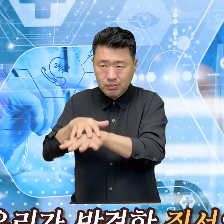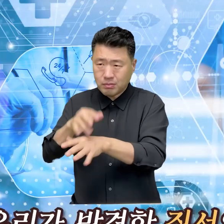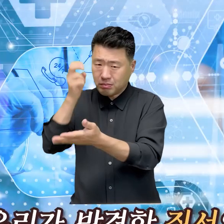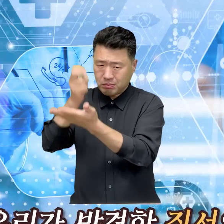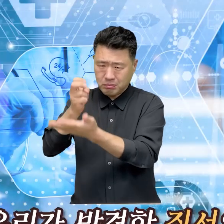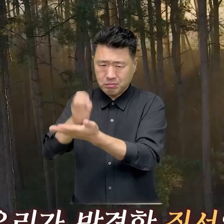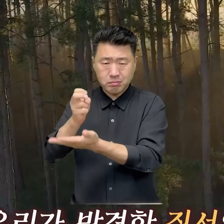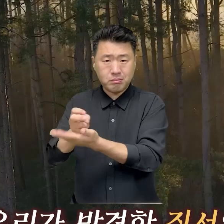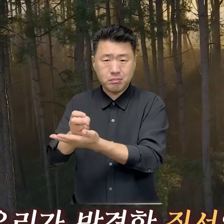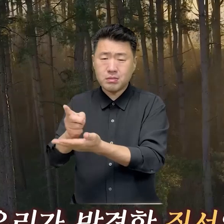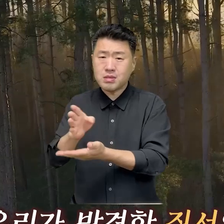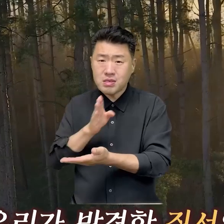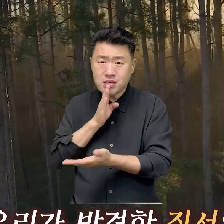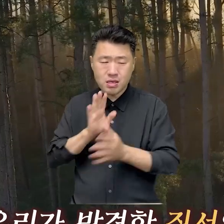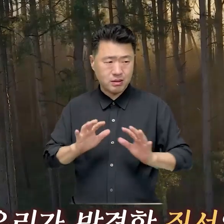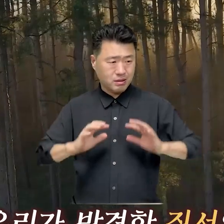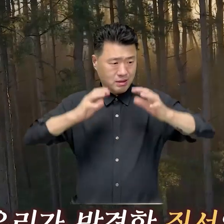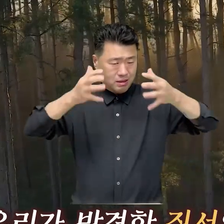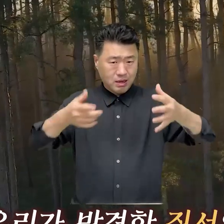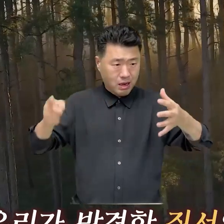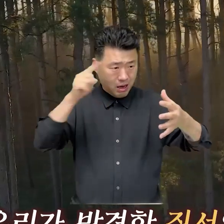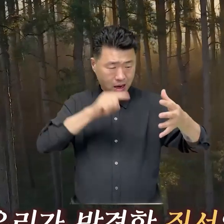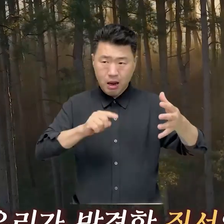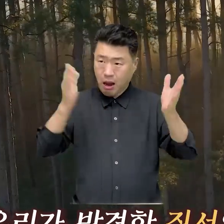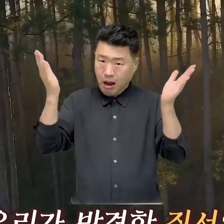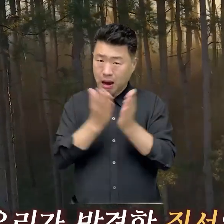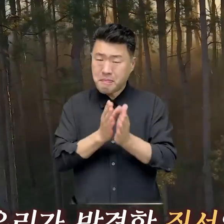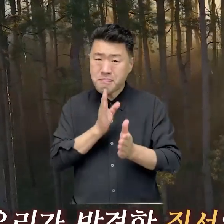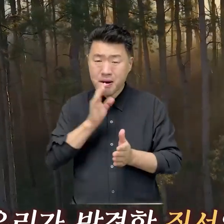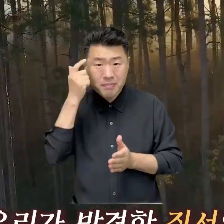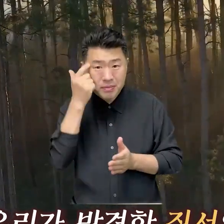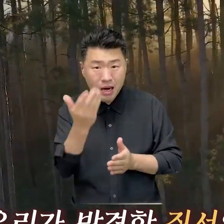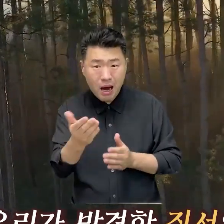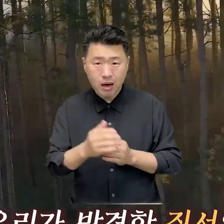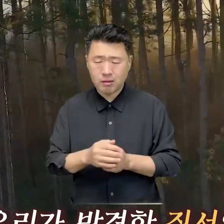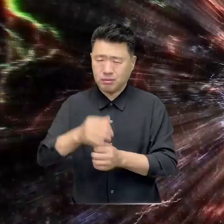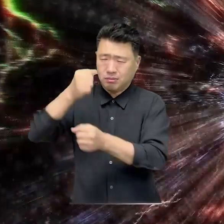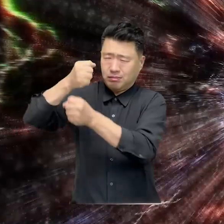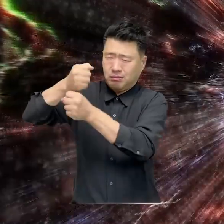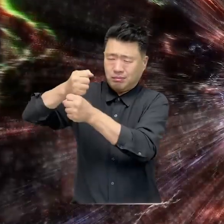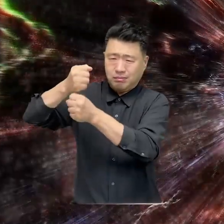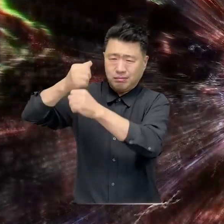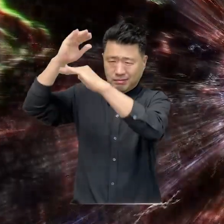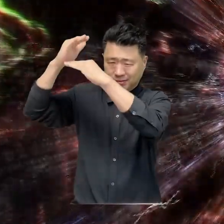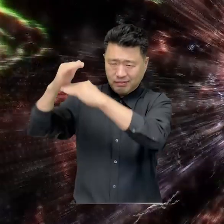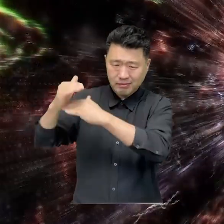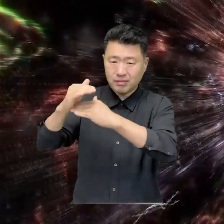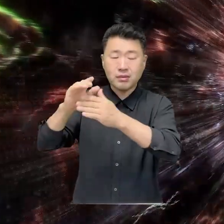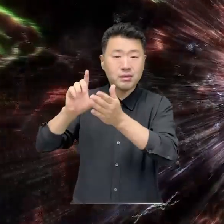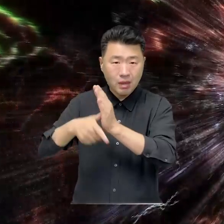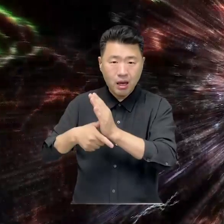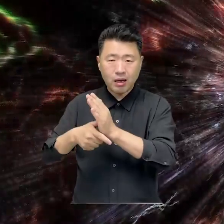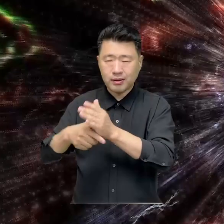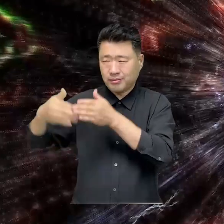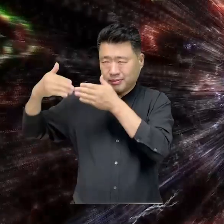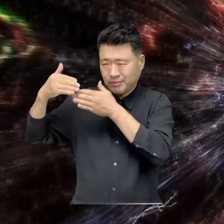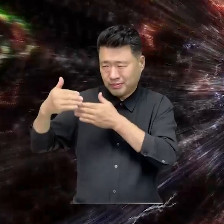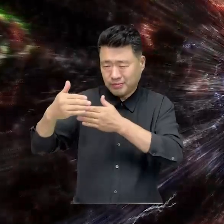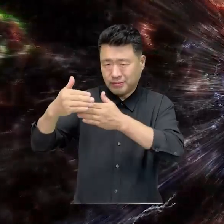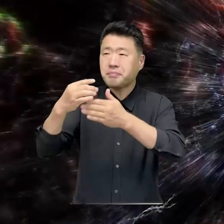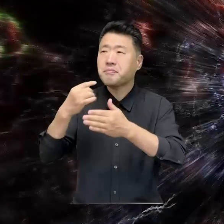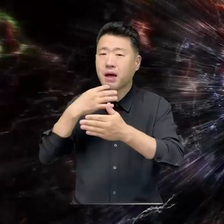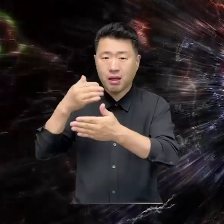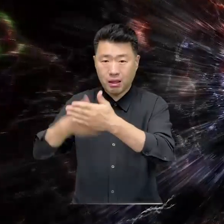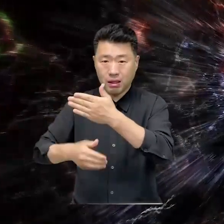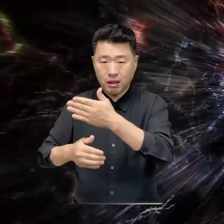질서와 법칙이 진정 우리가 사는 세계를 빠짐없이 보여주는 것일까? 창조 과정에서 완벽하고 단순한